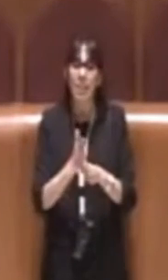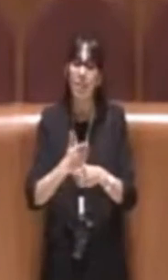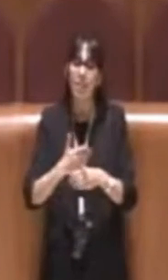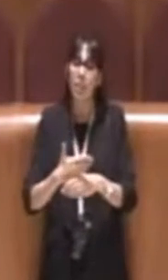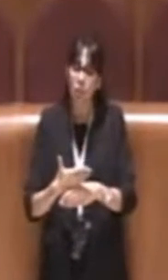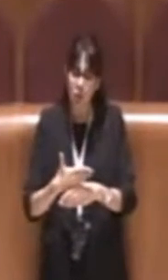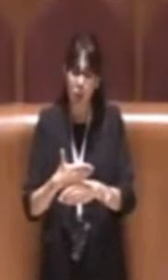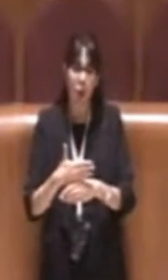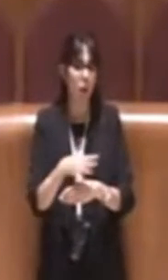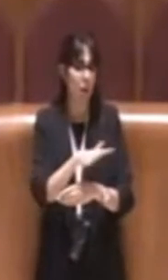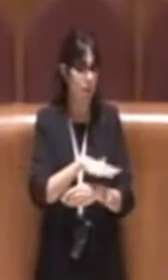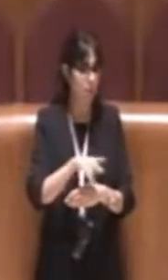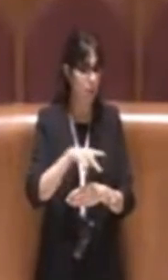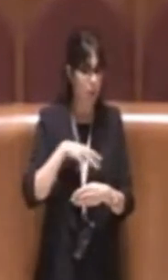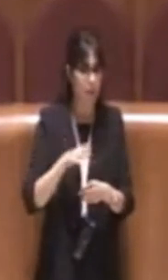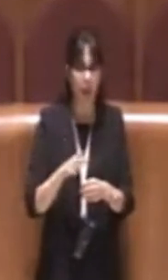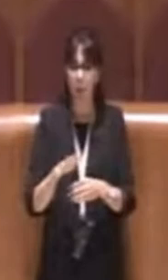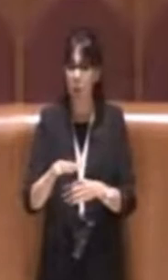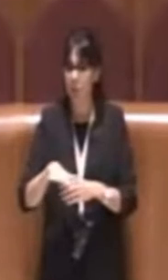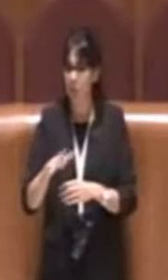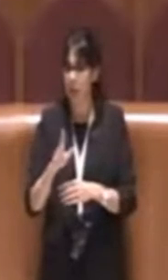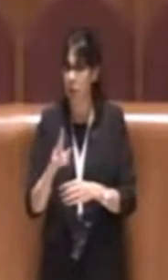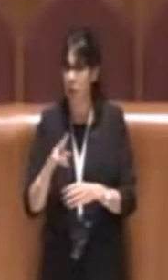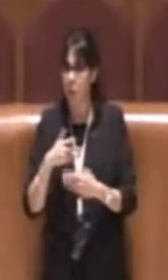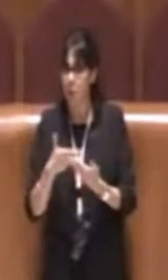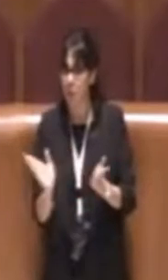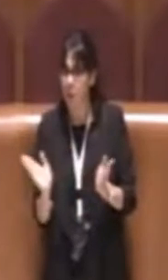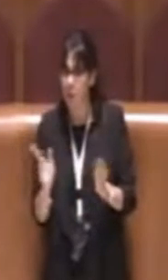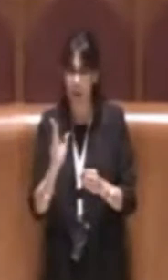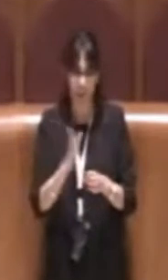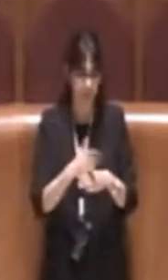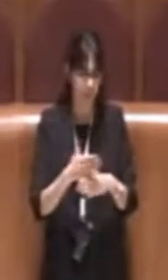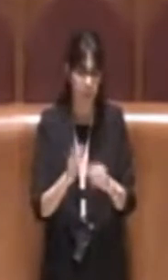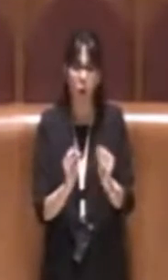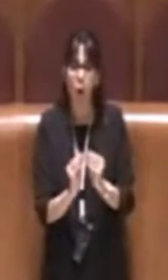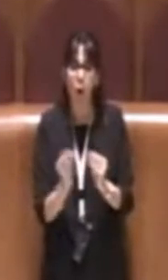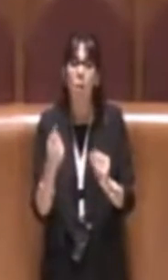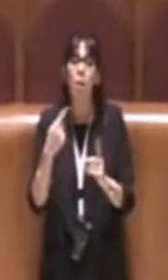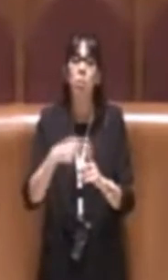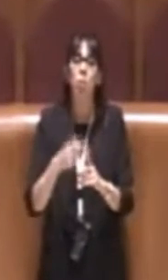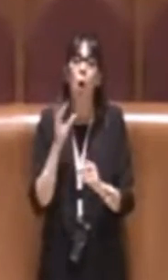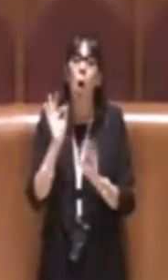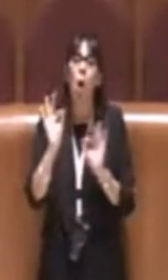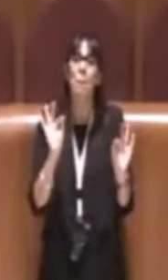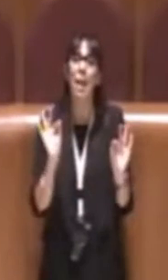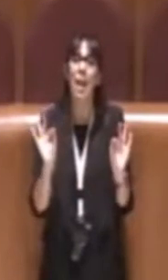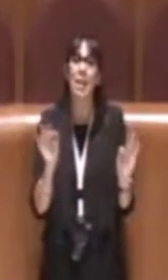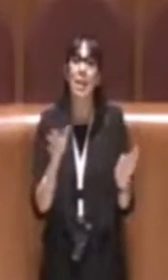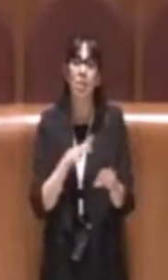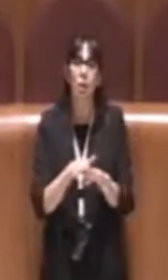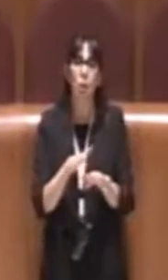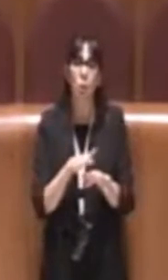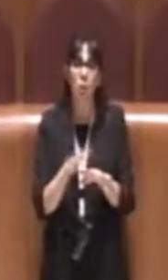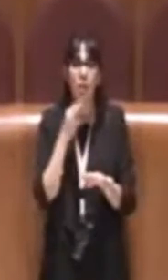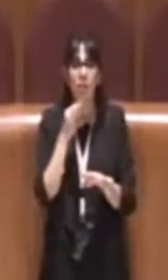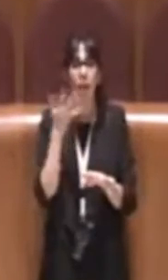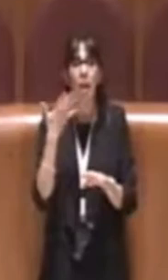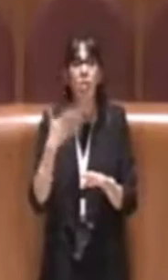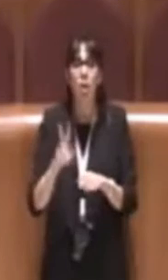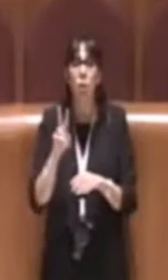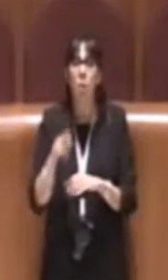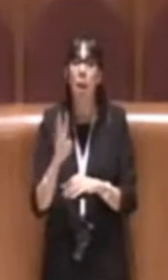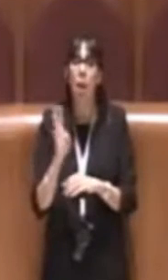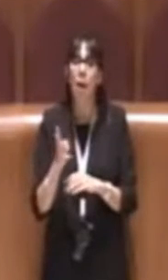pubblici e gli spazi privati e le loro principali destinazioni d'uso. Quindi già nella delibera che è stata votata da quest'Aula nel